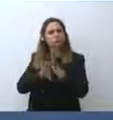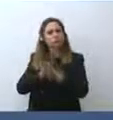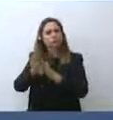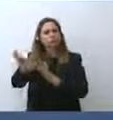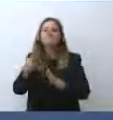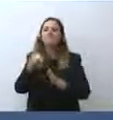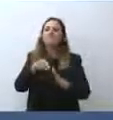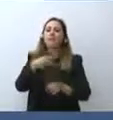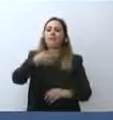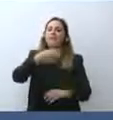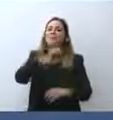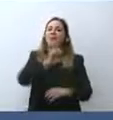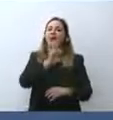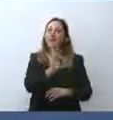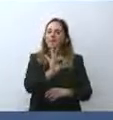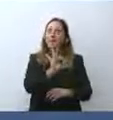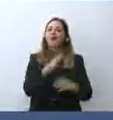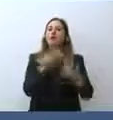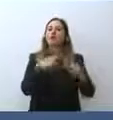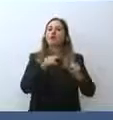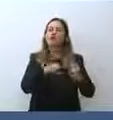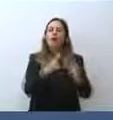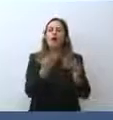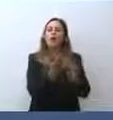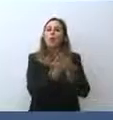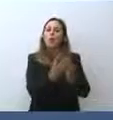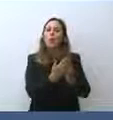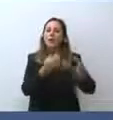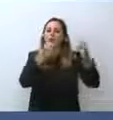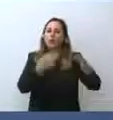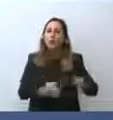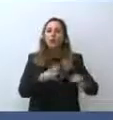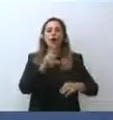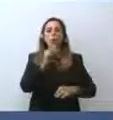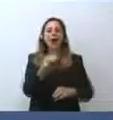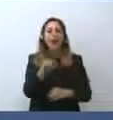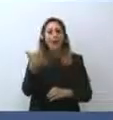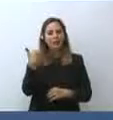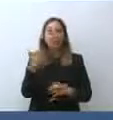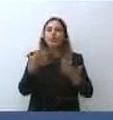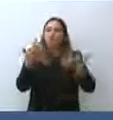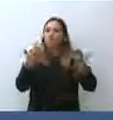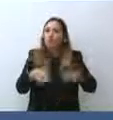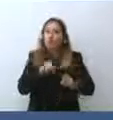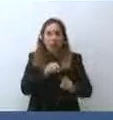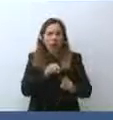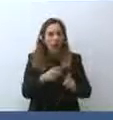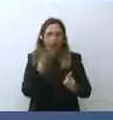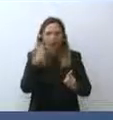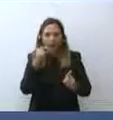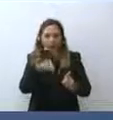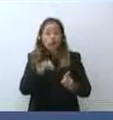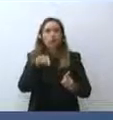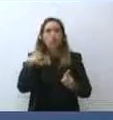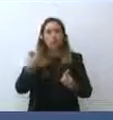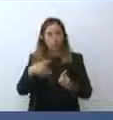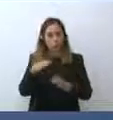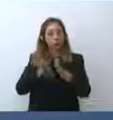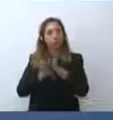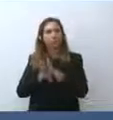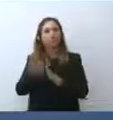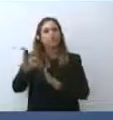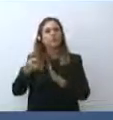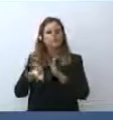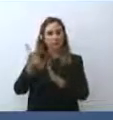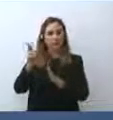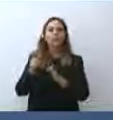MEF aveva previsto nei documenti ufficiali a marzo di quest'anno. Quindi anche questo ci dà un